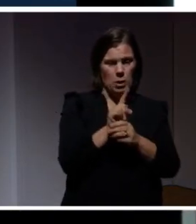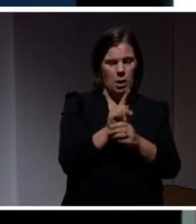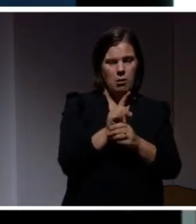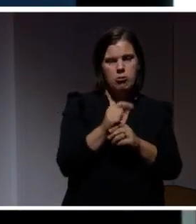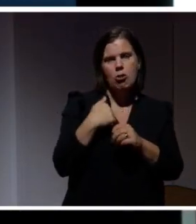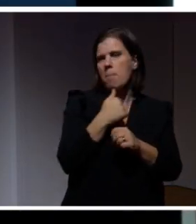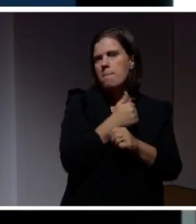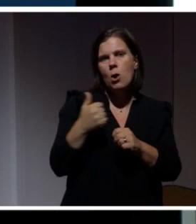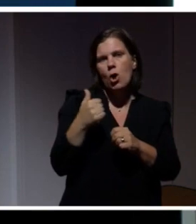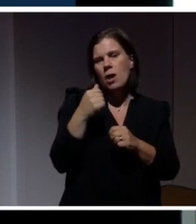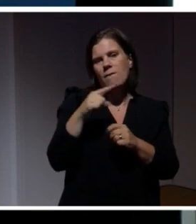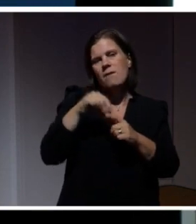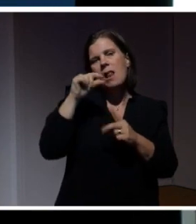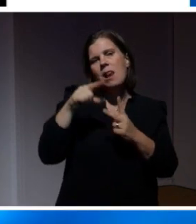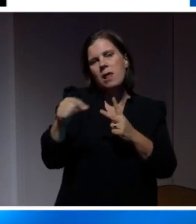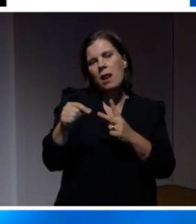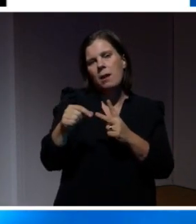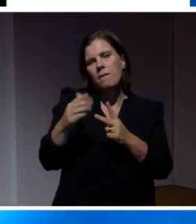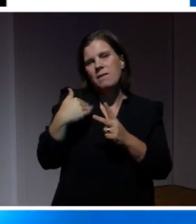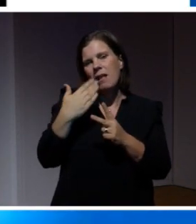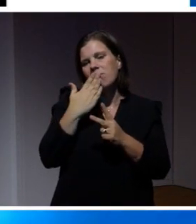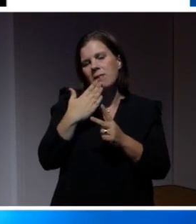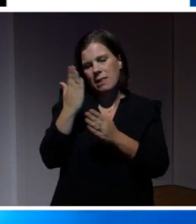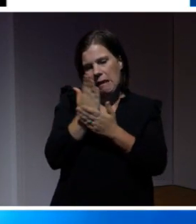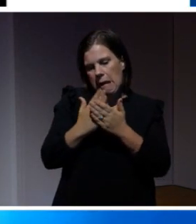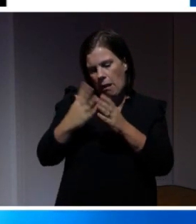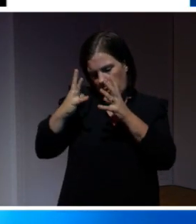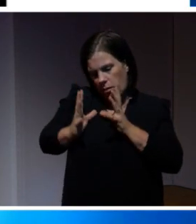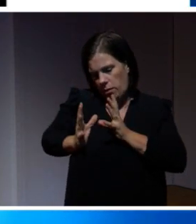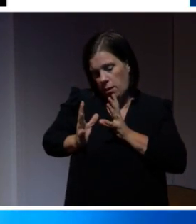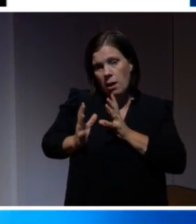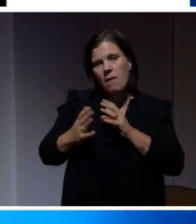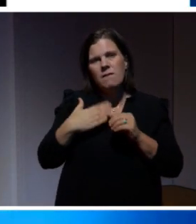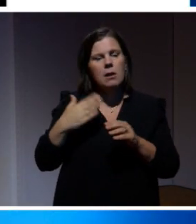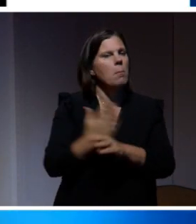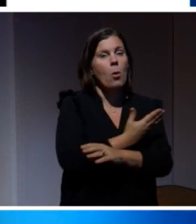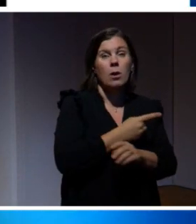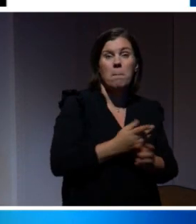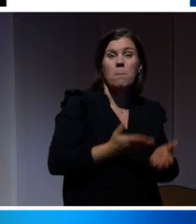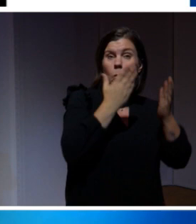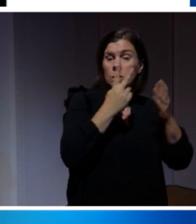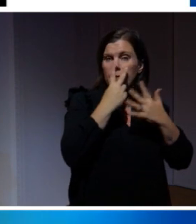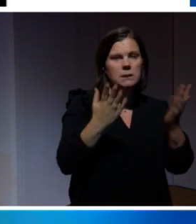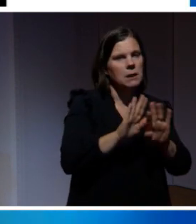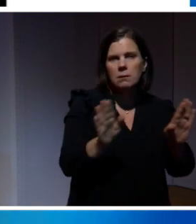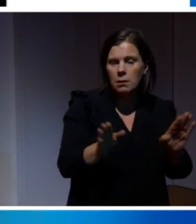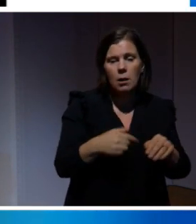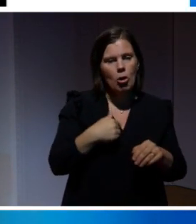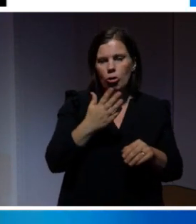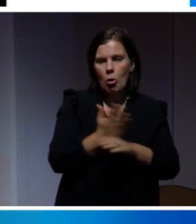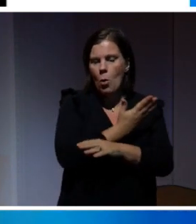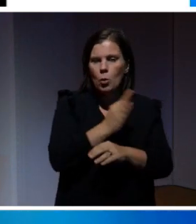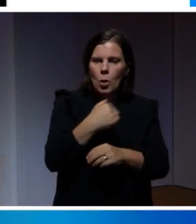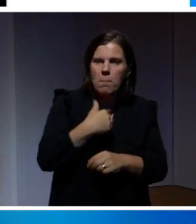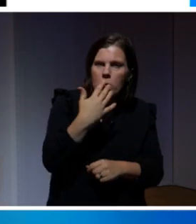delar av mig för er. Jag tar liksom bort vissa delar. Jag tar bort hur jag såg ut i morse. tar bort hur jag ser ut när jag kommer hem. Jag tar bort hur jag pratar